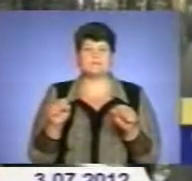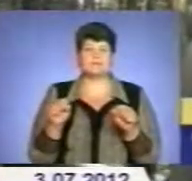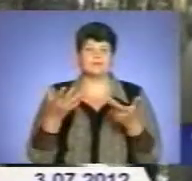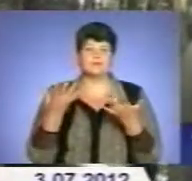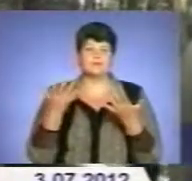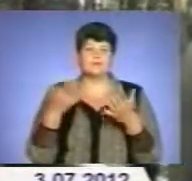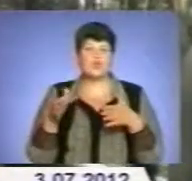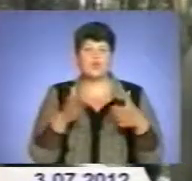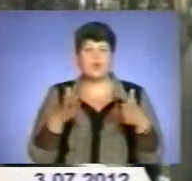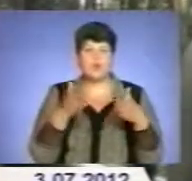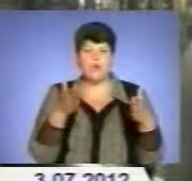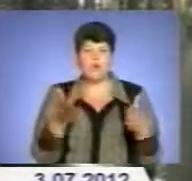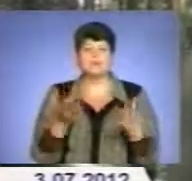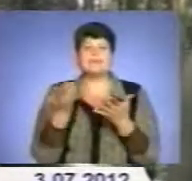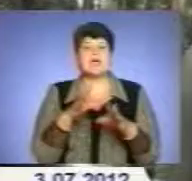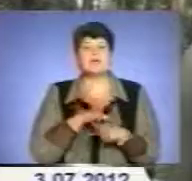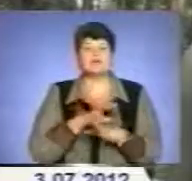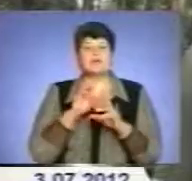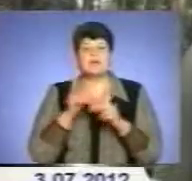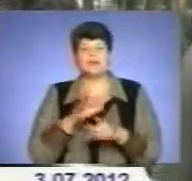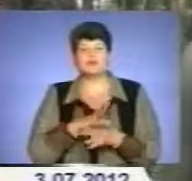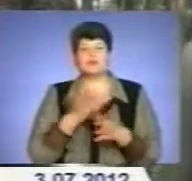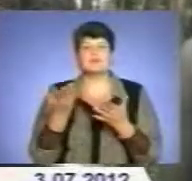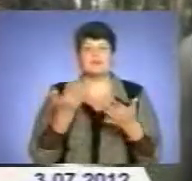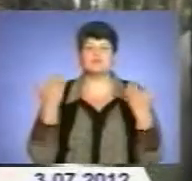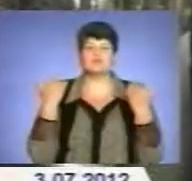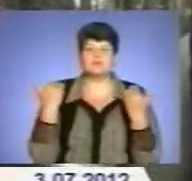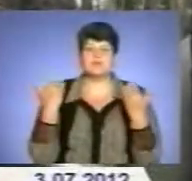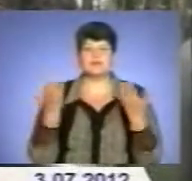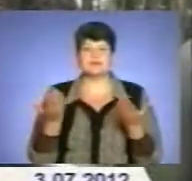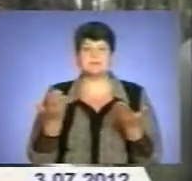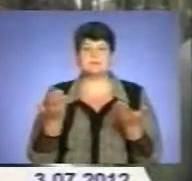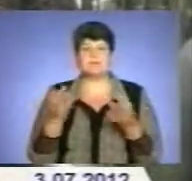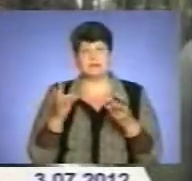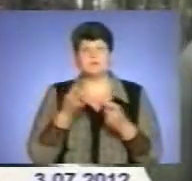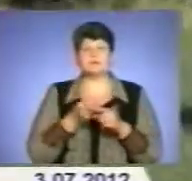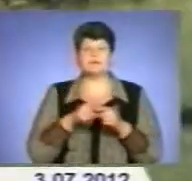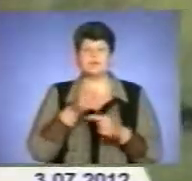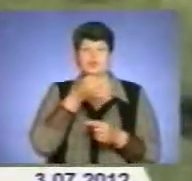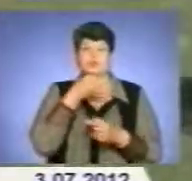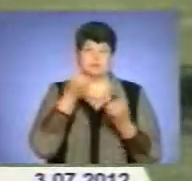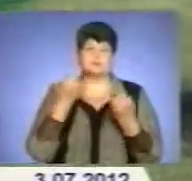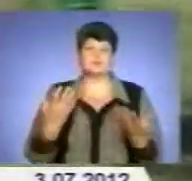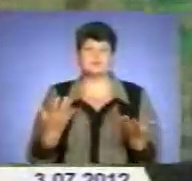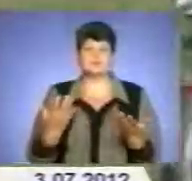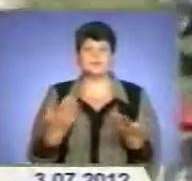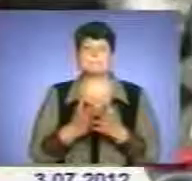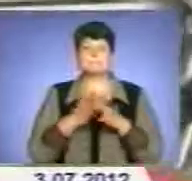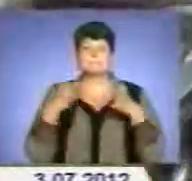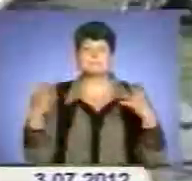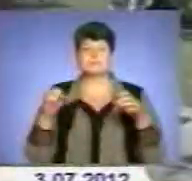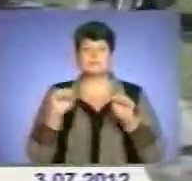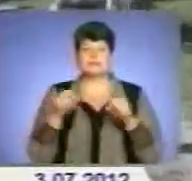дорогу, де були, як були, де відпочивалися. Нам це подобається просто. Більшість мотоциклів